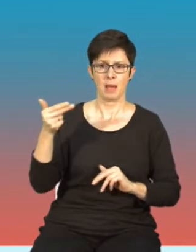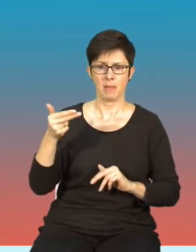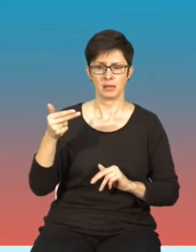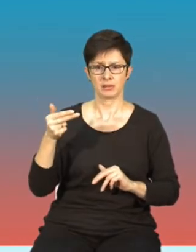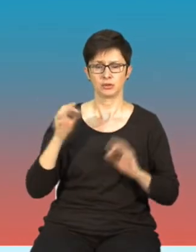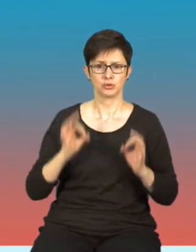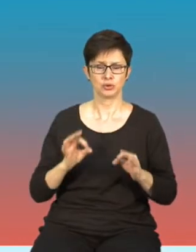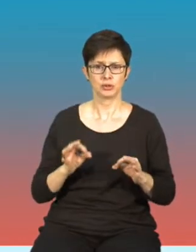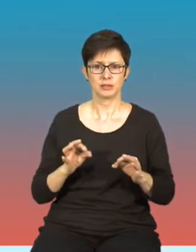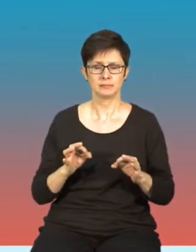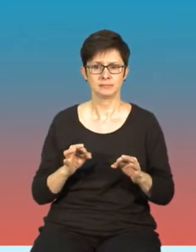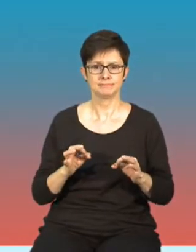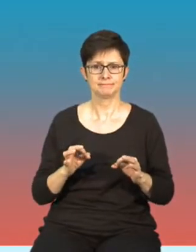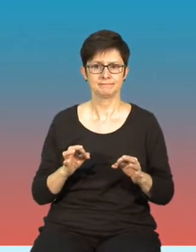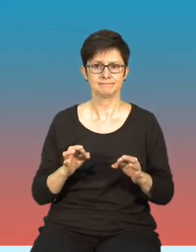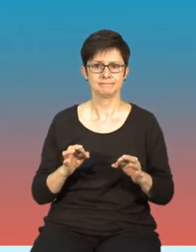rozmawiamy.